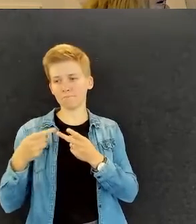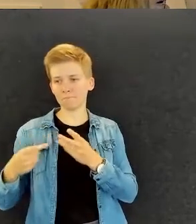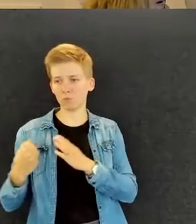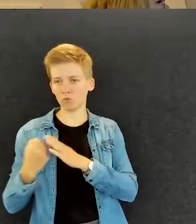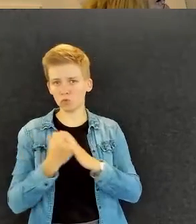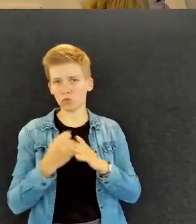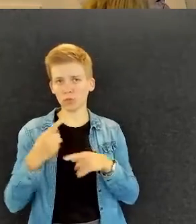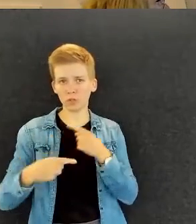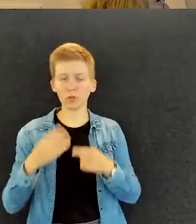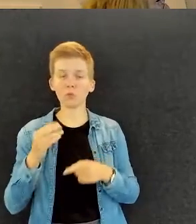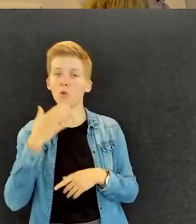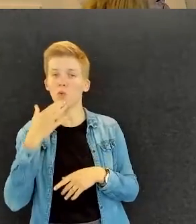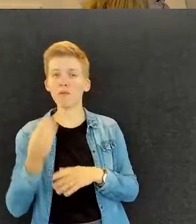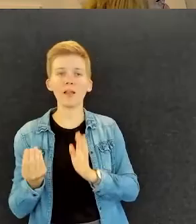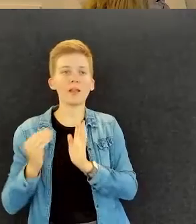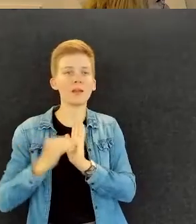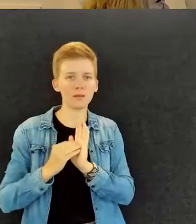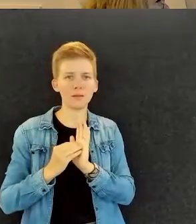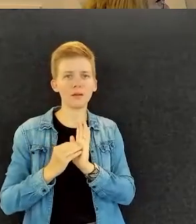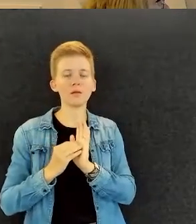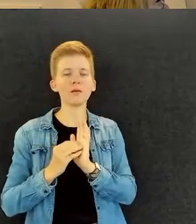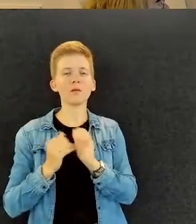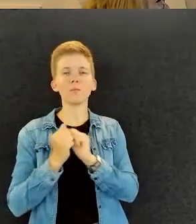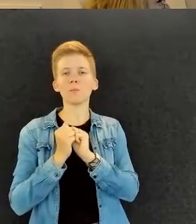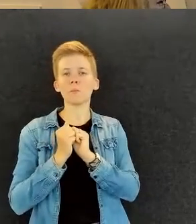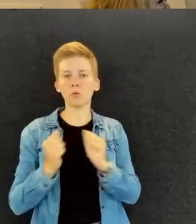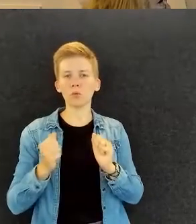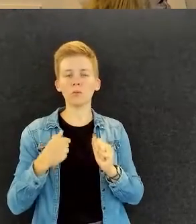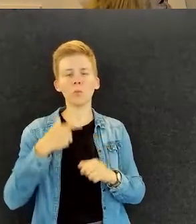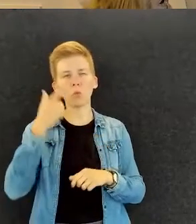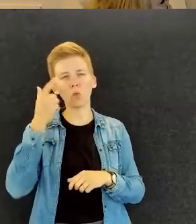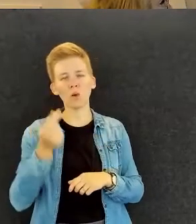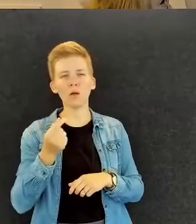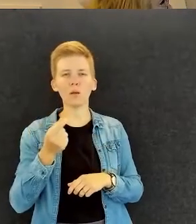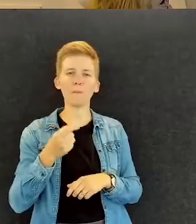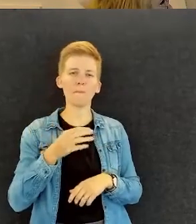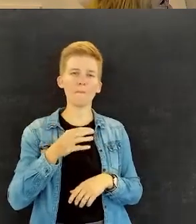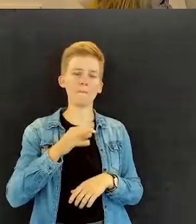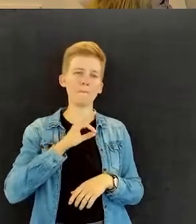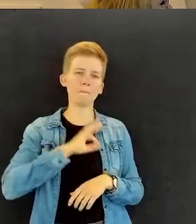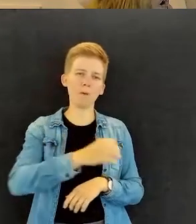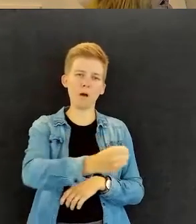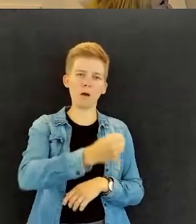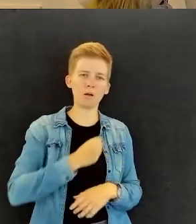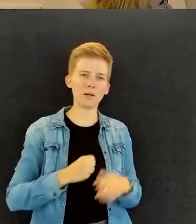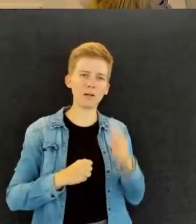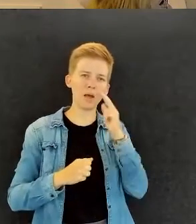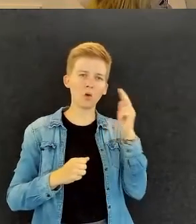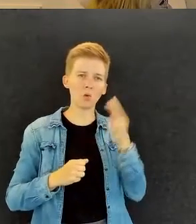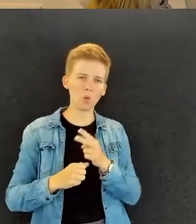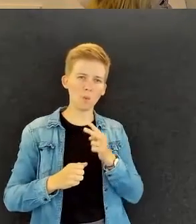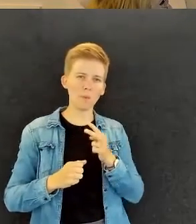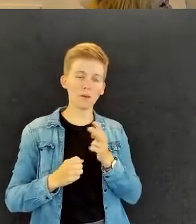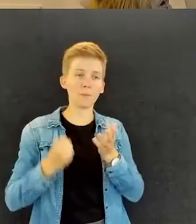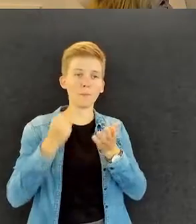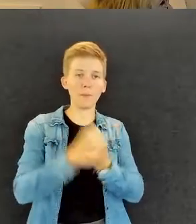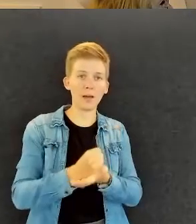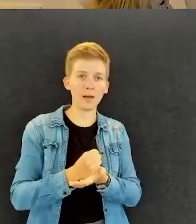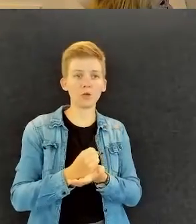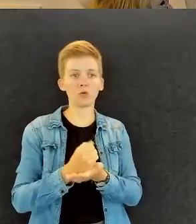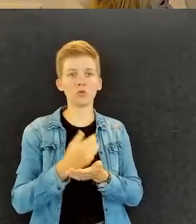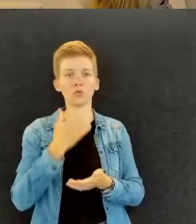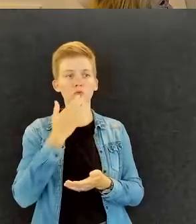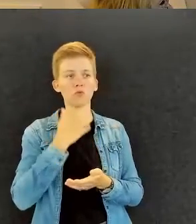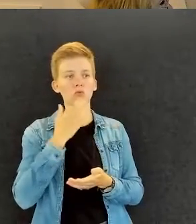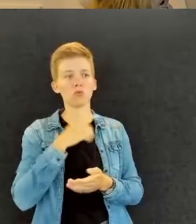luulen, että sen palkkaamisen kannalta tavallaan sen päätös siitä, että palkataanko